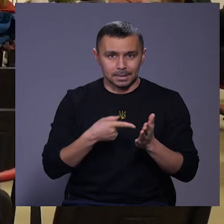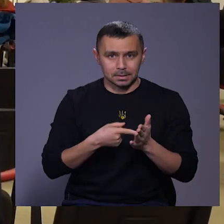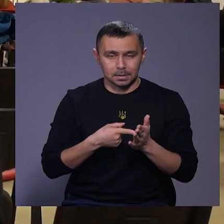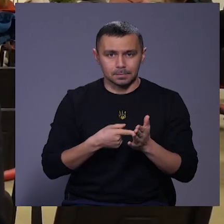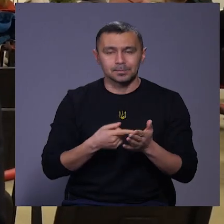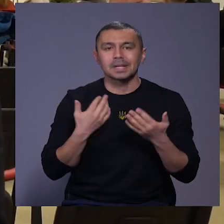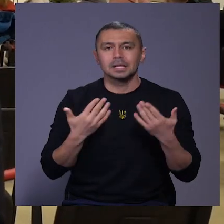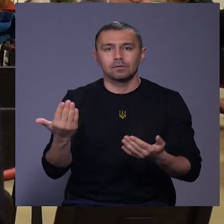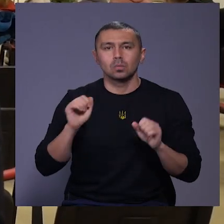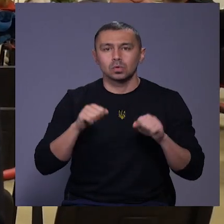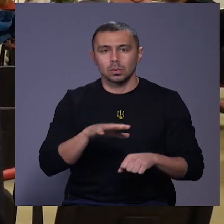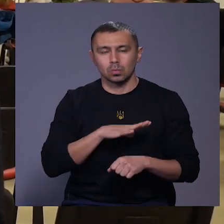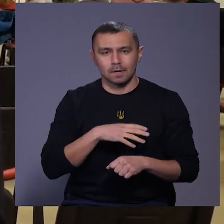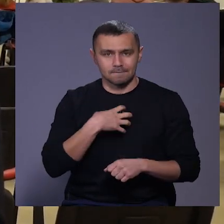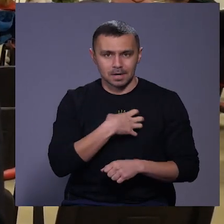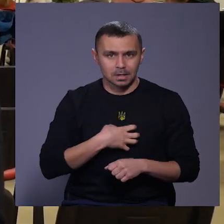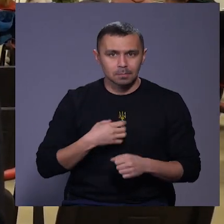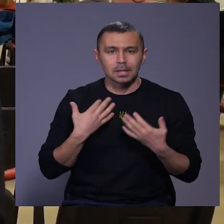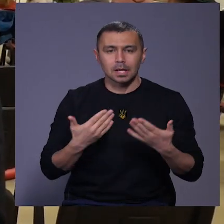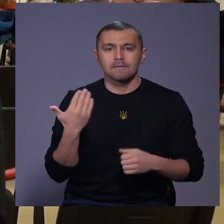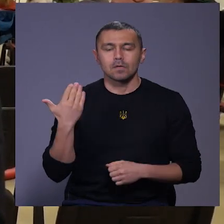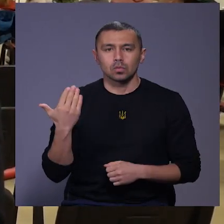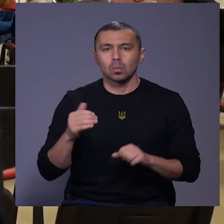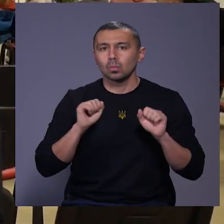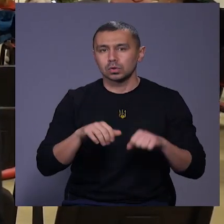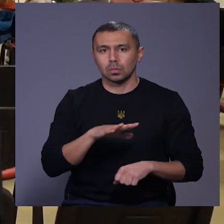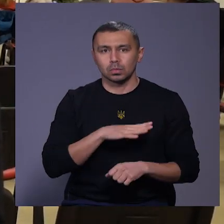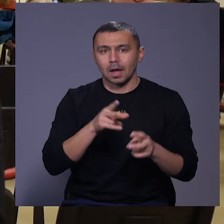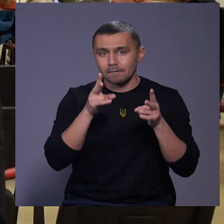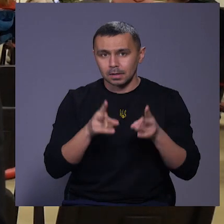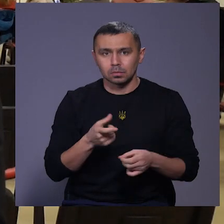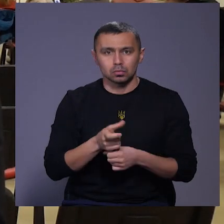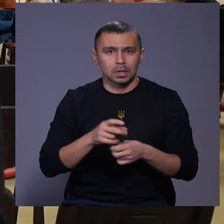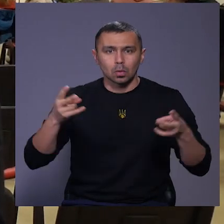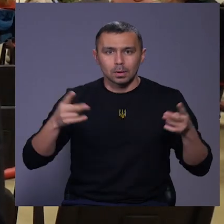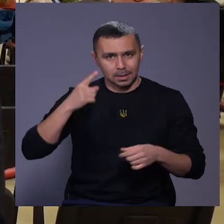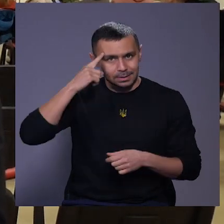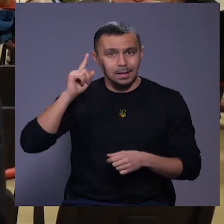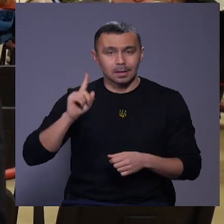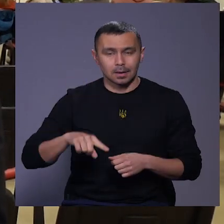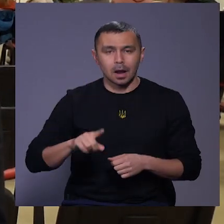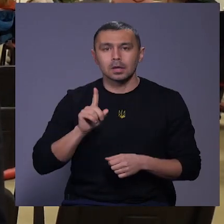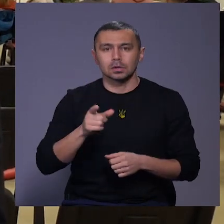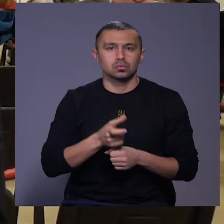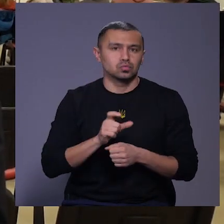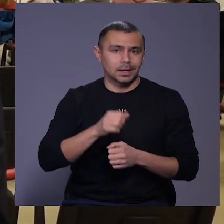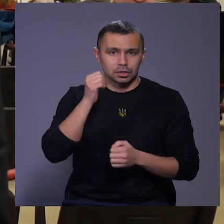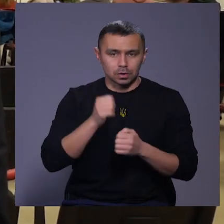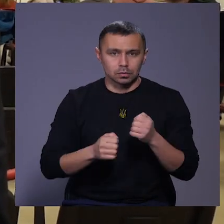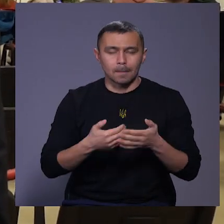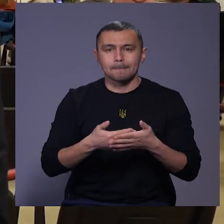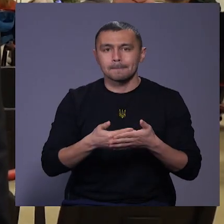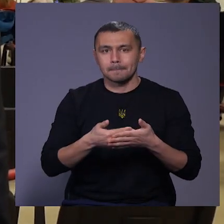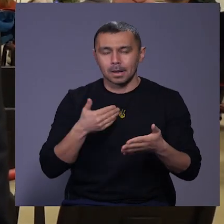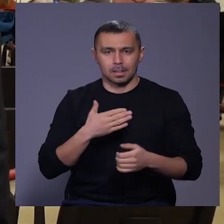наскільки воно може бути критичним, наскільки воно може бути аварійним. Дуже необхідні знання, адже дуже часто перед